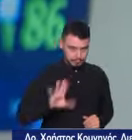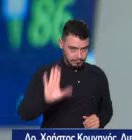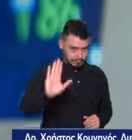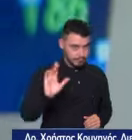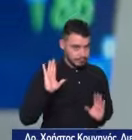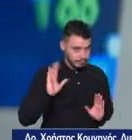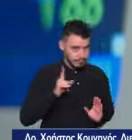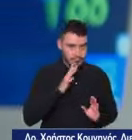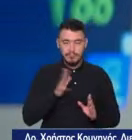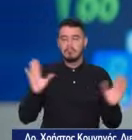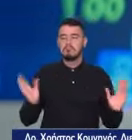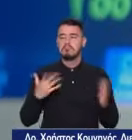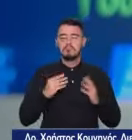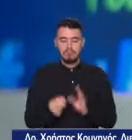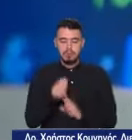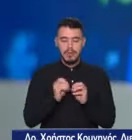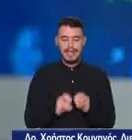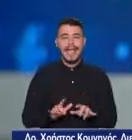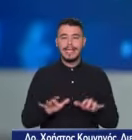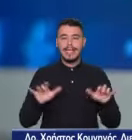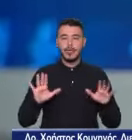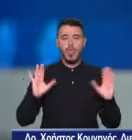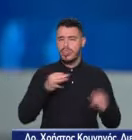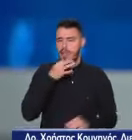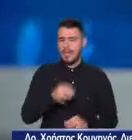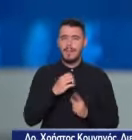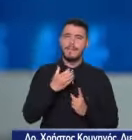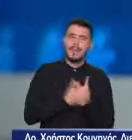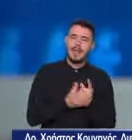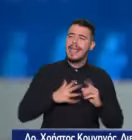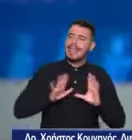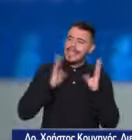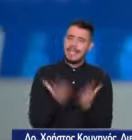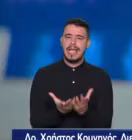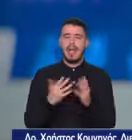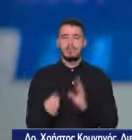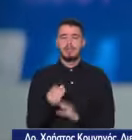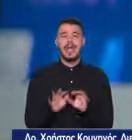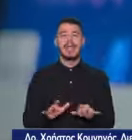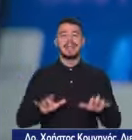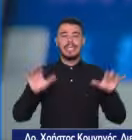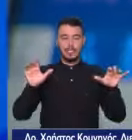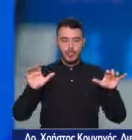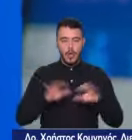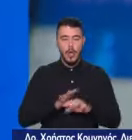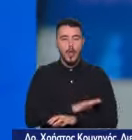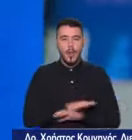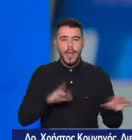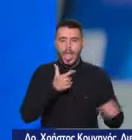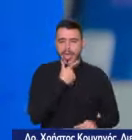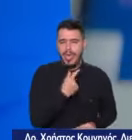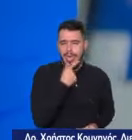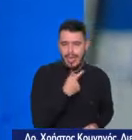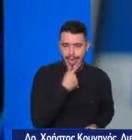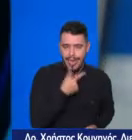για αντιμετώπιση μιας μορφής καρκίνου και όχι μιας όποιας, αλλά της πιο συχνής στον ανδρικό πληθυσμό, ότι η αντιμετώπιση πια είναι ένα παιχνιδάκι,